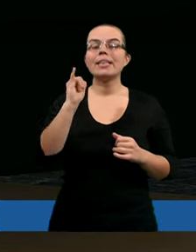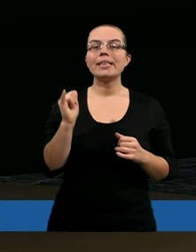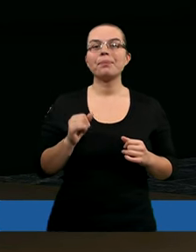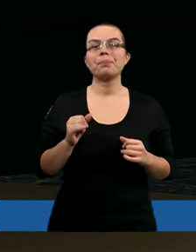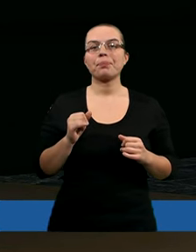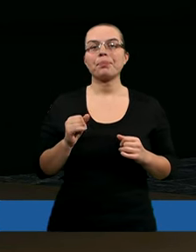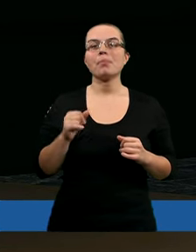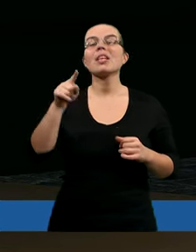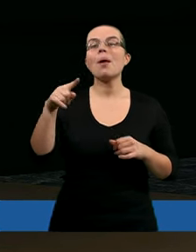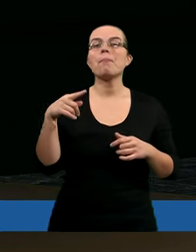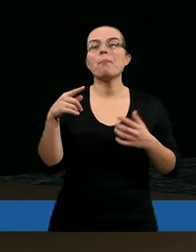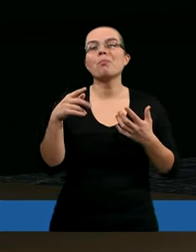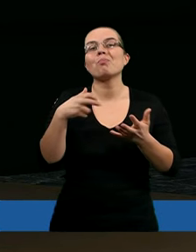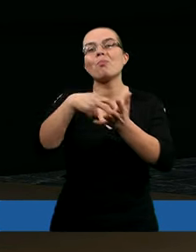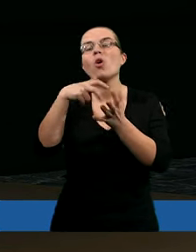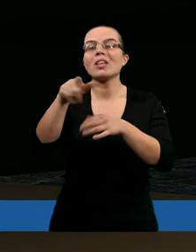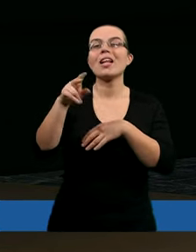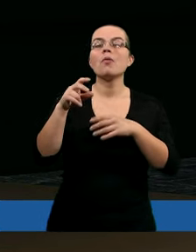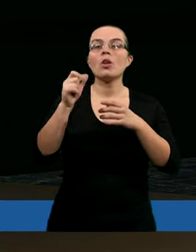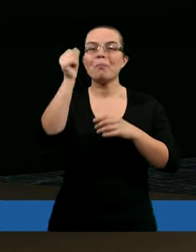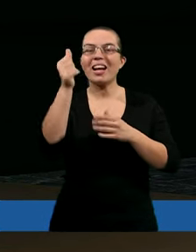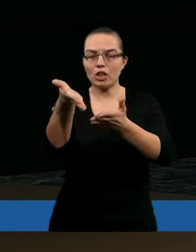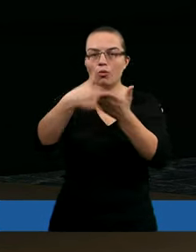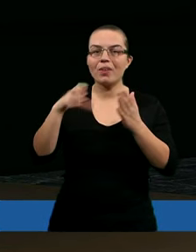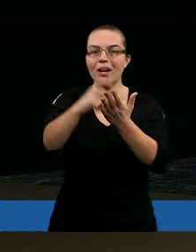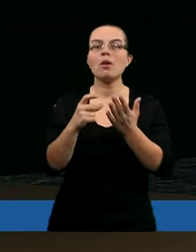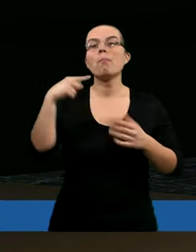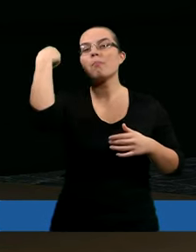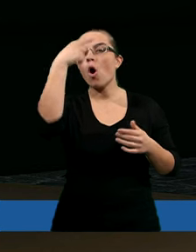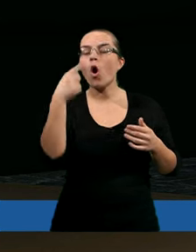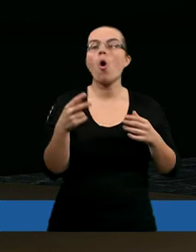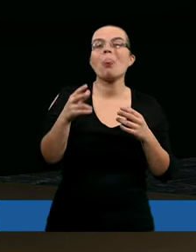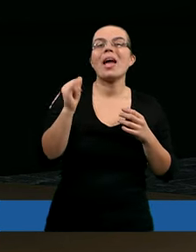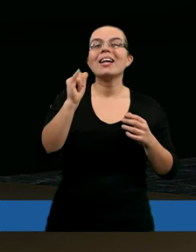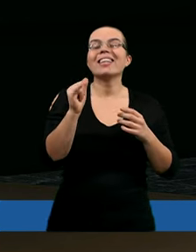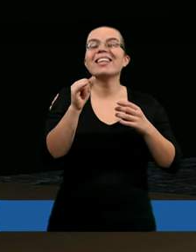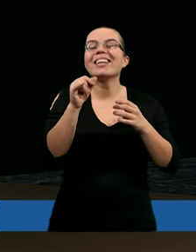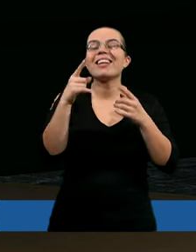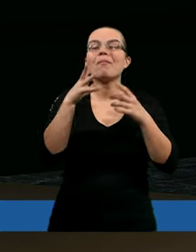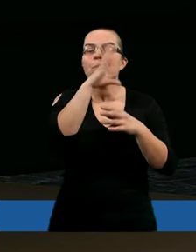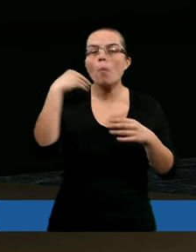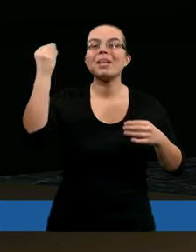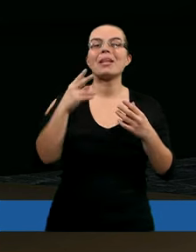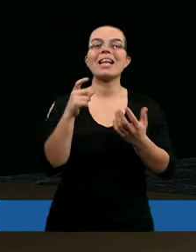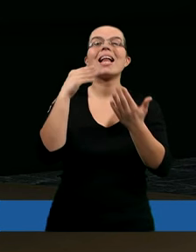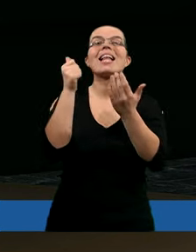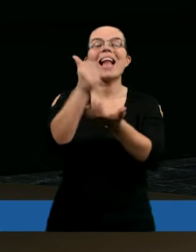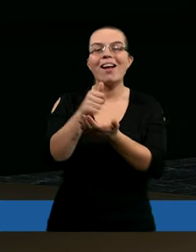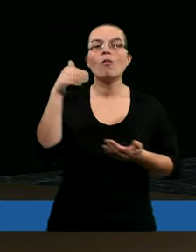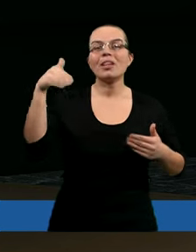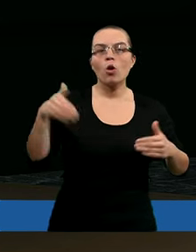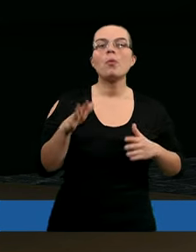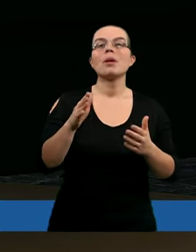Jakby podobne do tego pierwszego członu, podobne stanowisko możemy